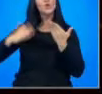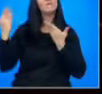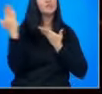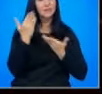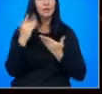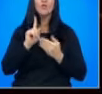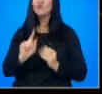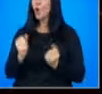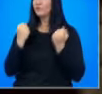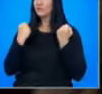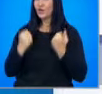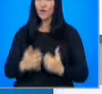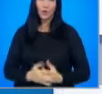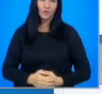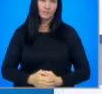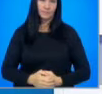но и в живота.